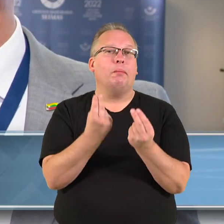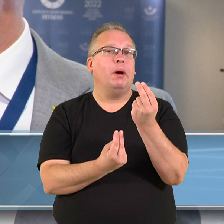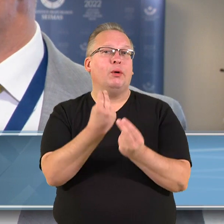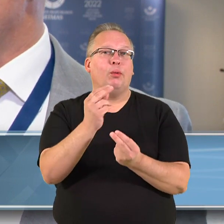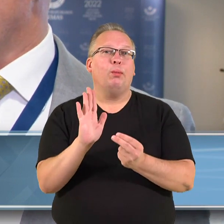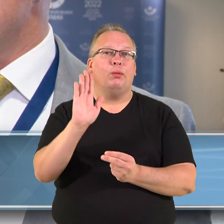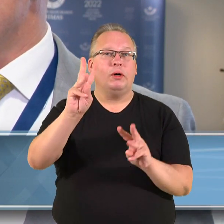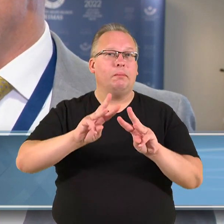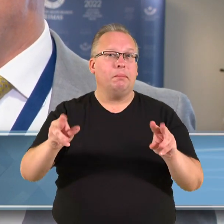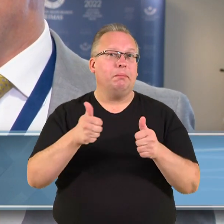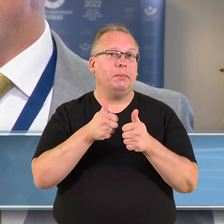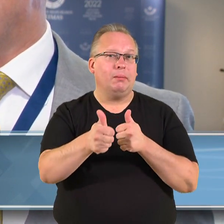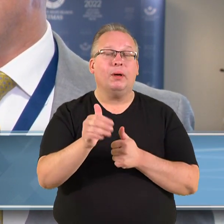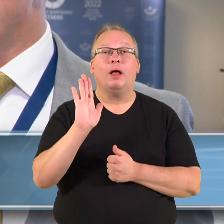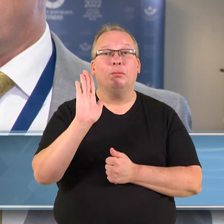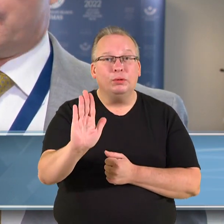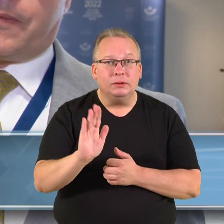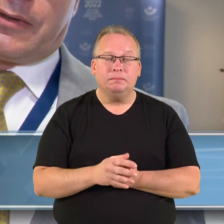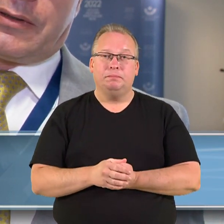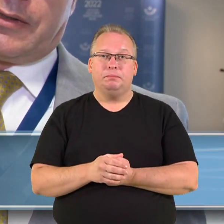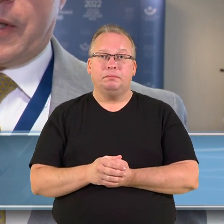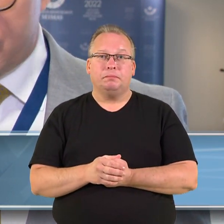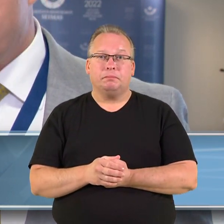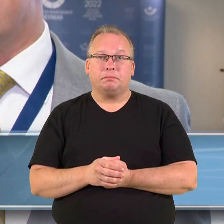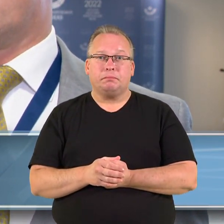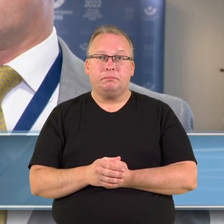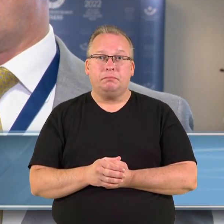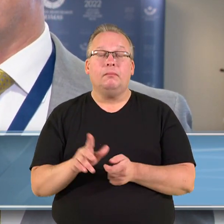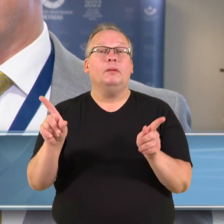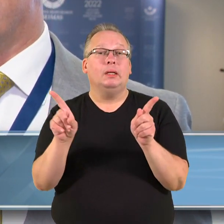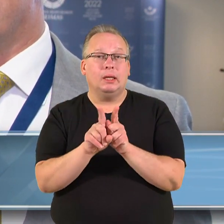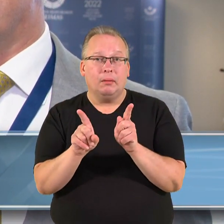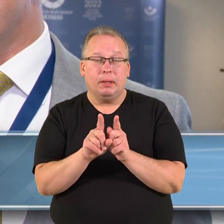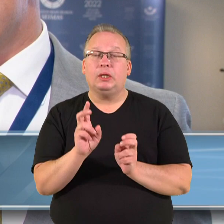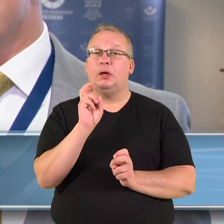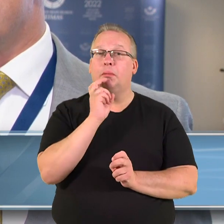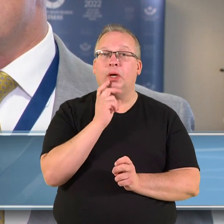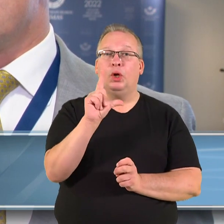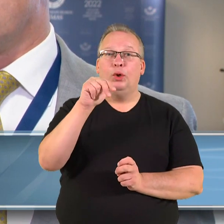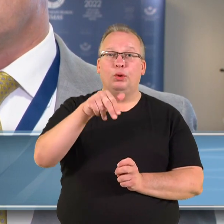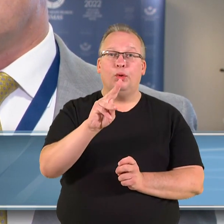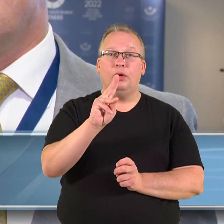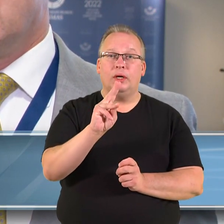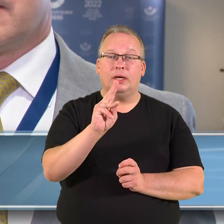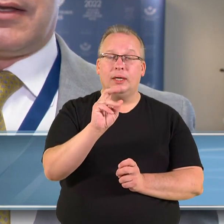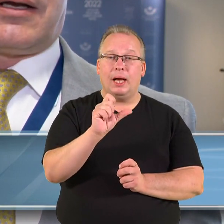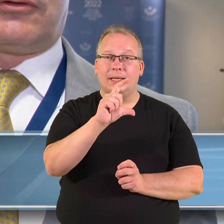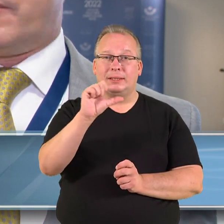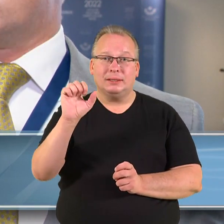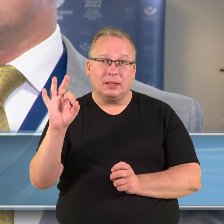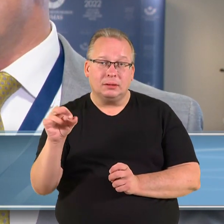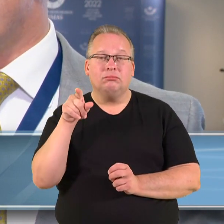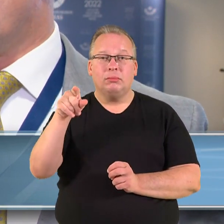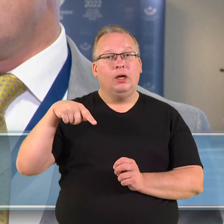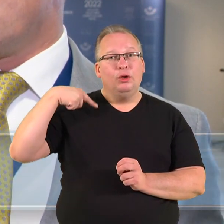būsimas premjeras, bet kaip lygiai taip pat pajokavo Edward Lukasas tiesiai iš Londono, na,